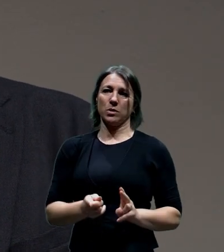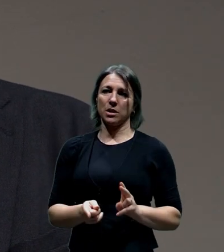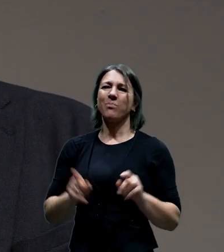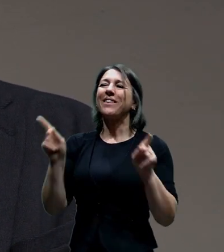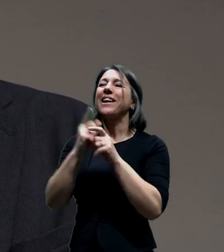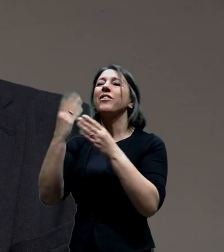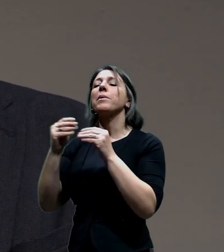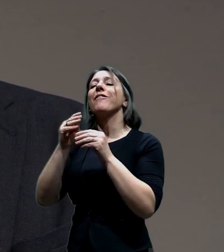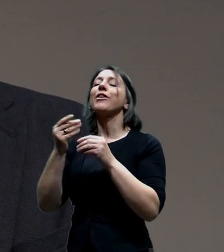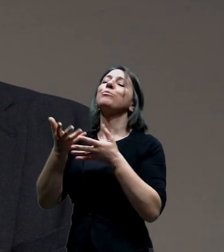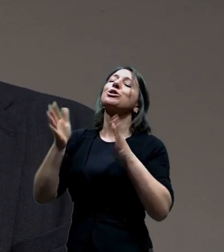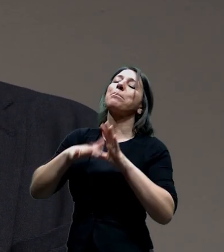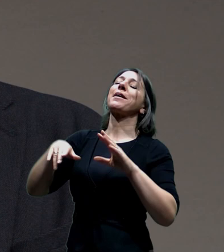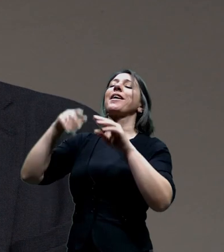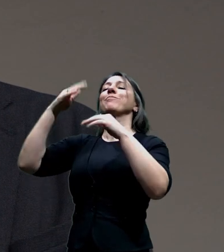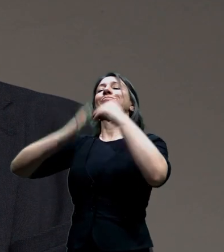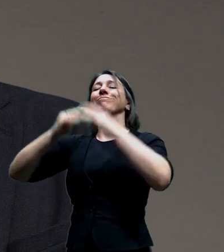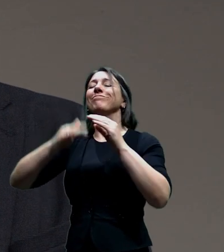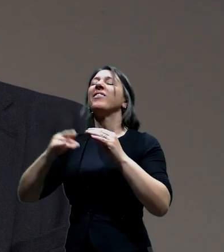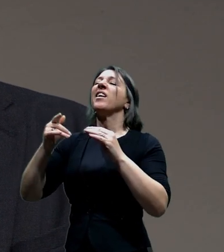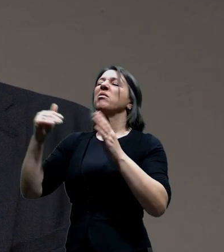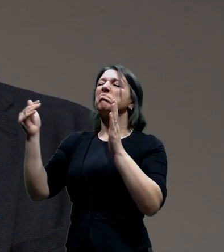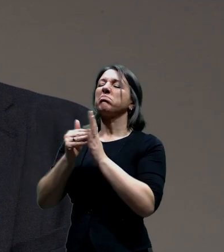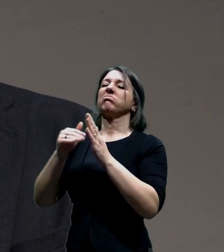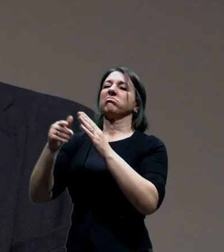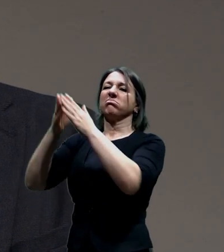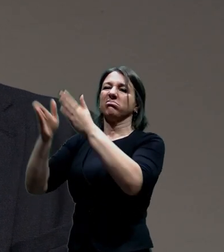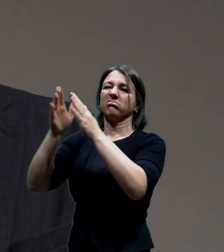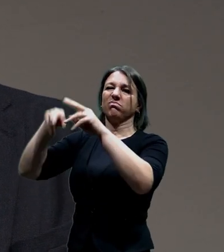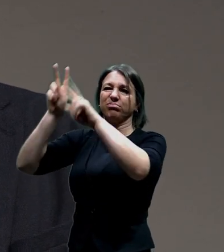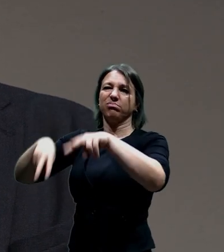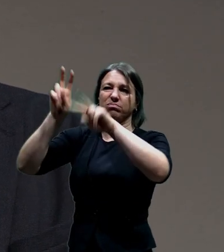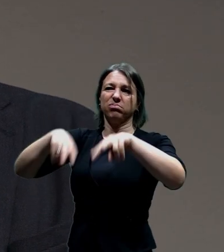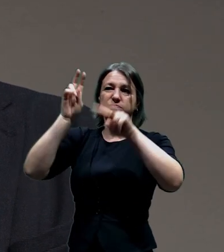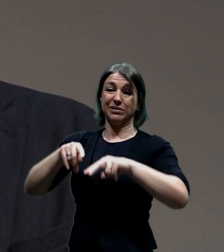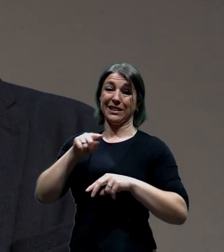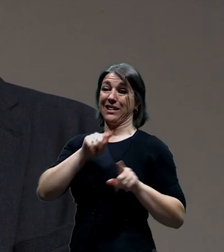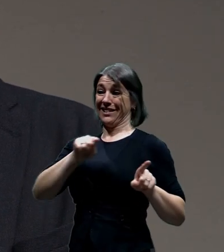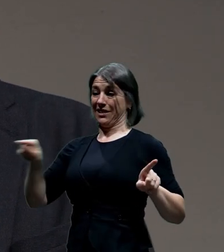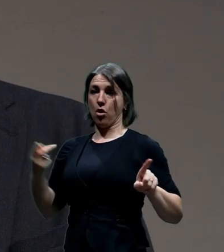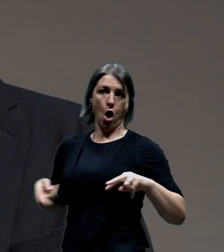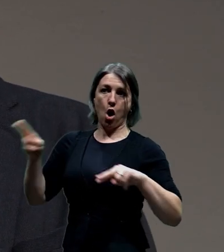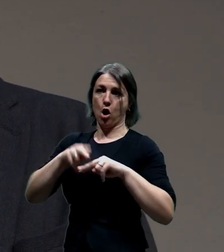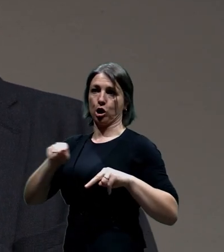regionální varianta představovala mnohem více demolic, protože ty obce se tam rozvíjejí a tady